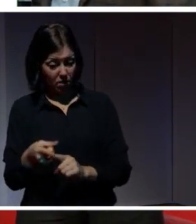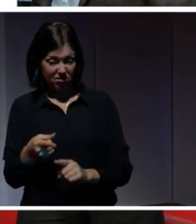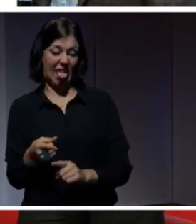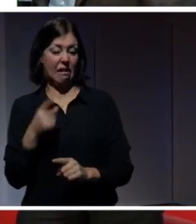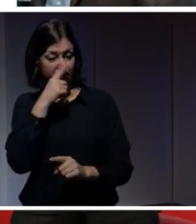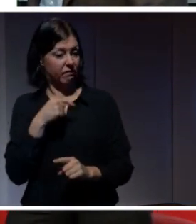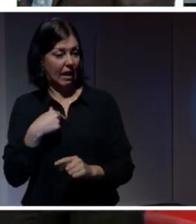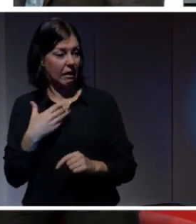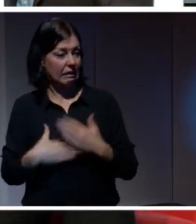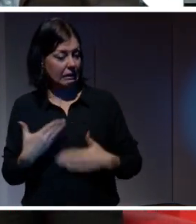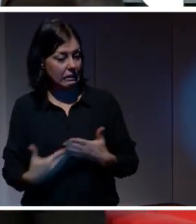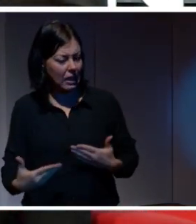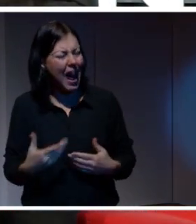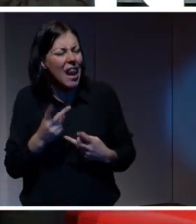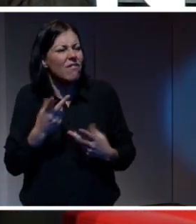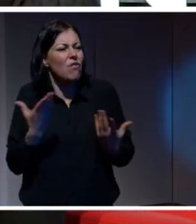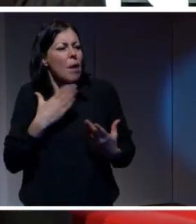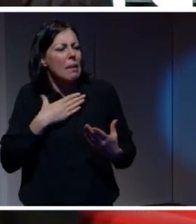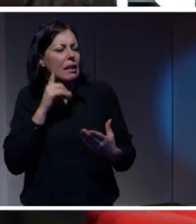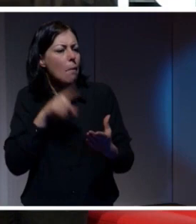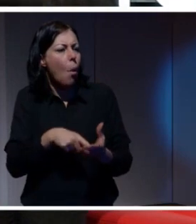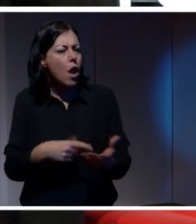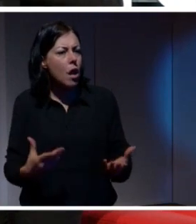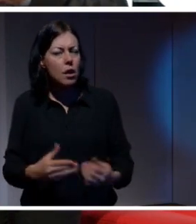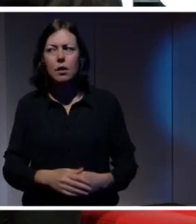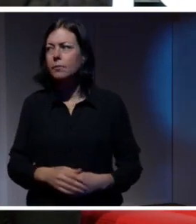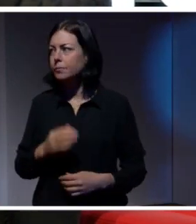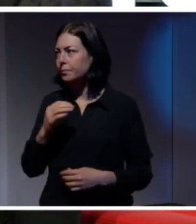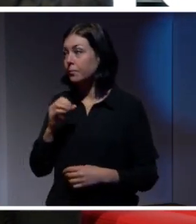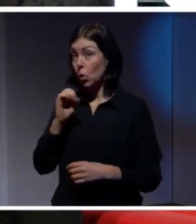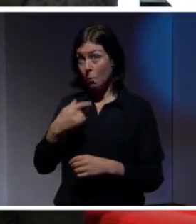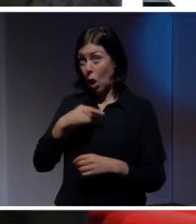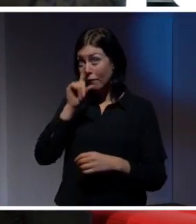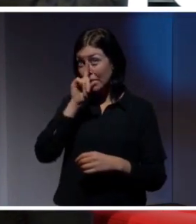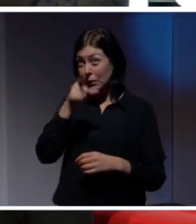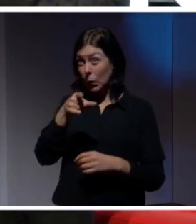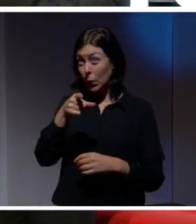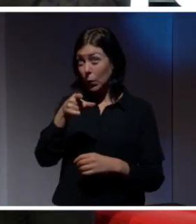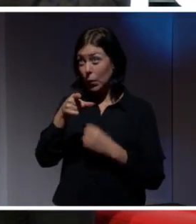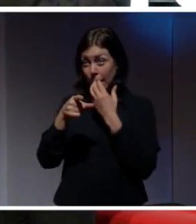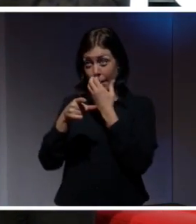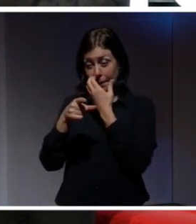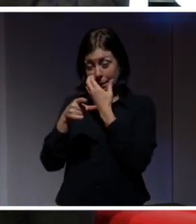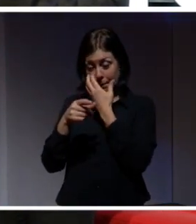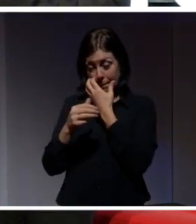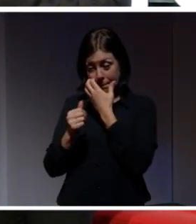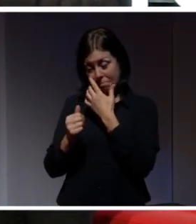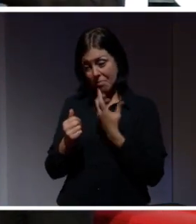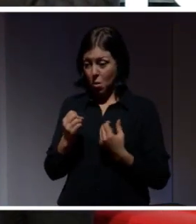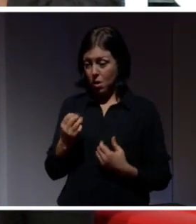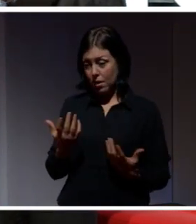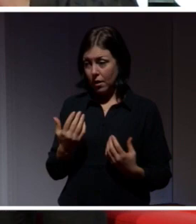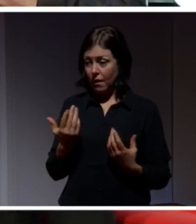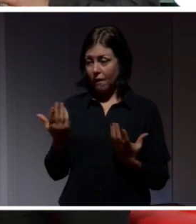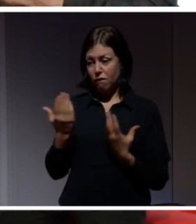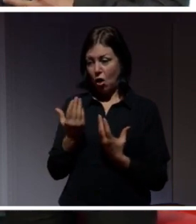ska väl... Alltså vad är mitt mål här egentligen? Och är lite oklart. Om jag förstod vad som